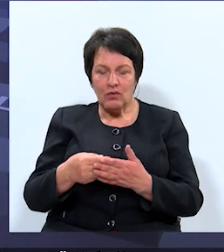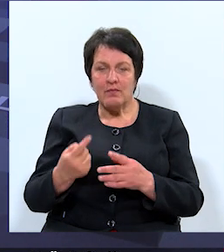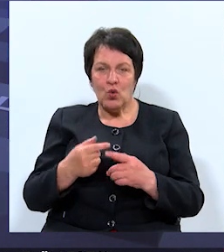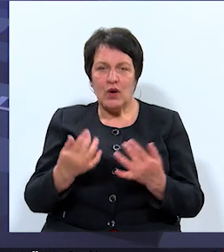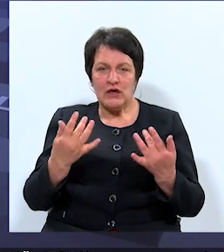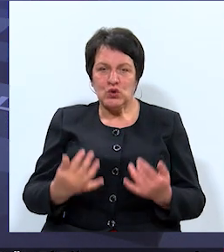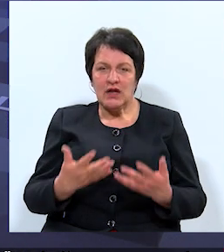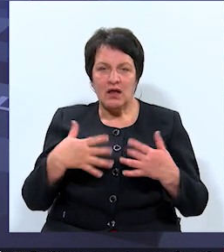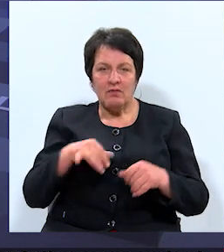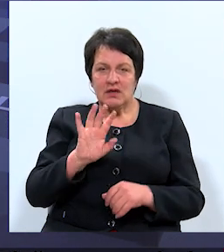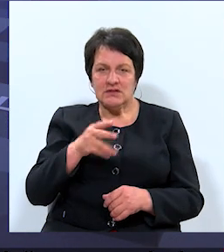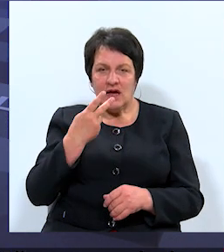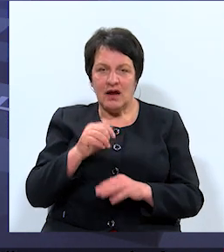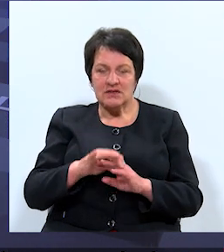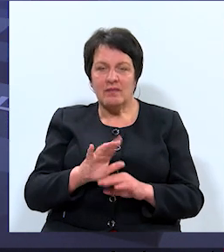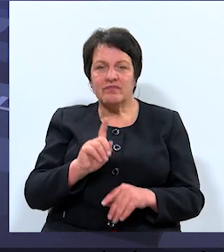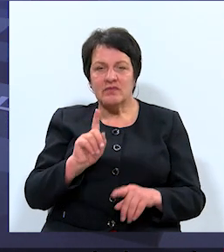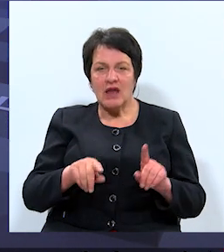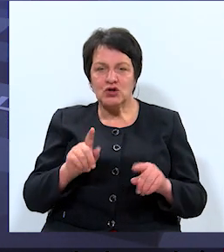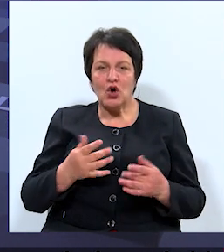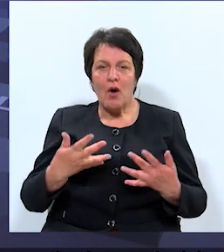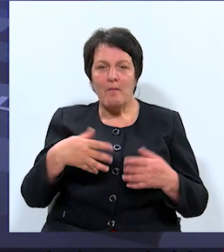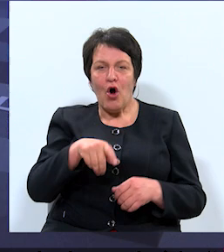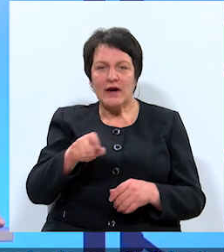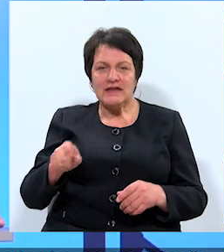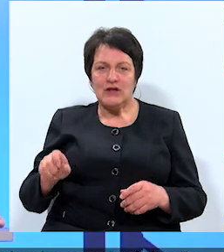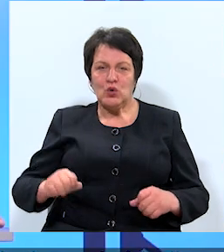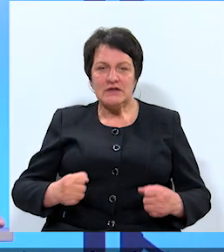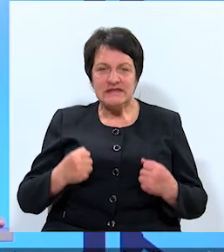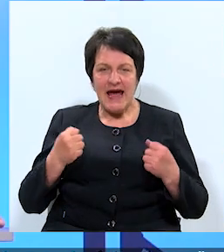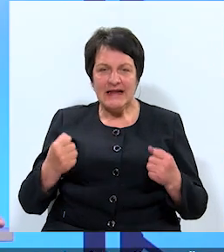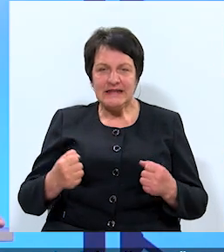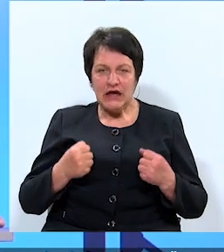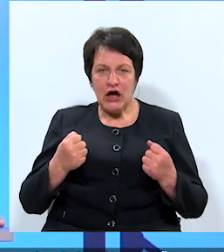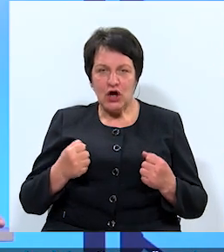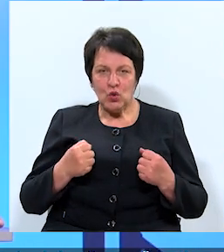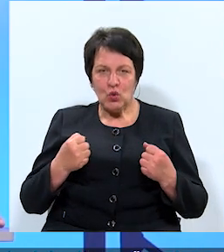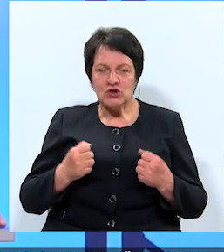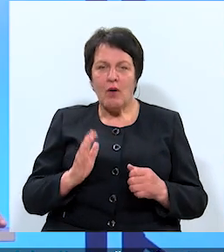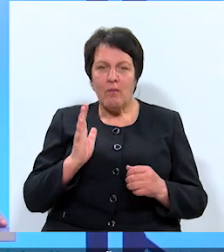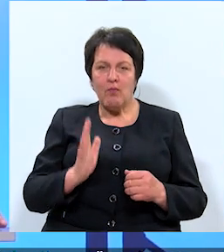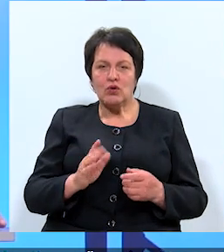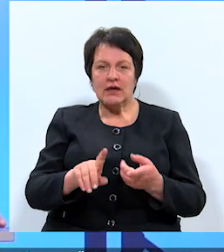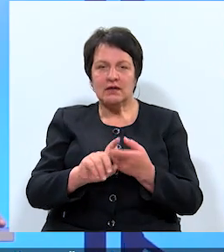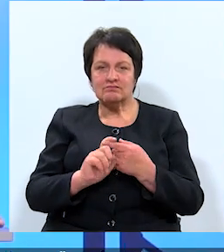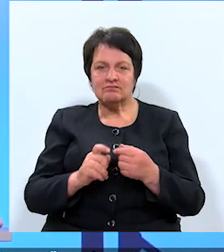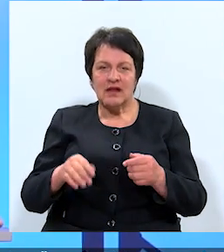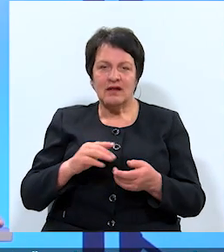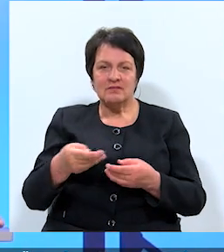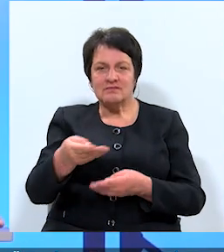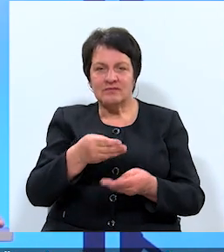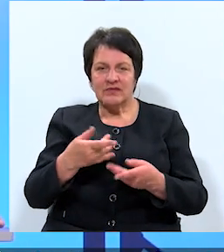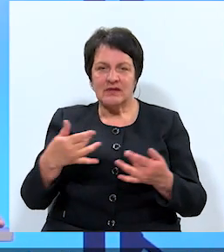mēs redzam gan dažu politikļu centienus būt iesaistītiem koruptīvās